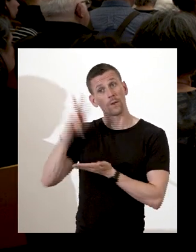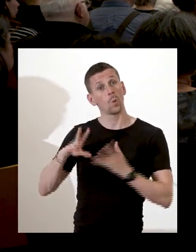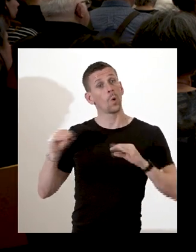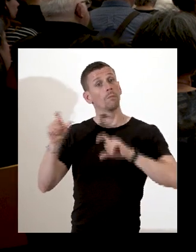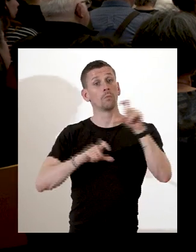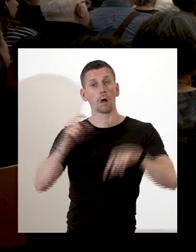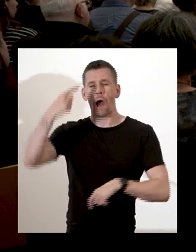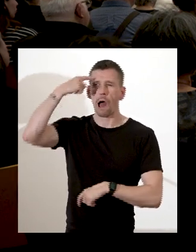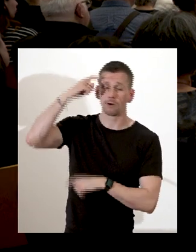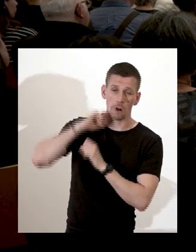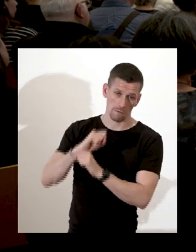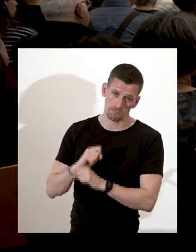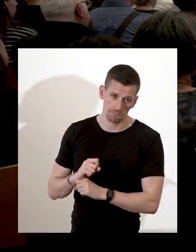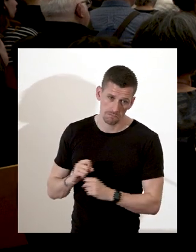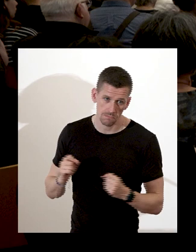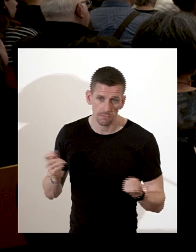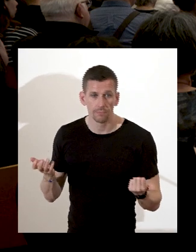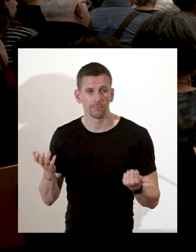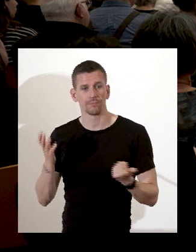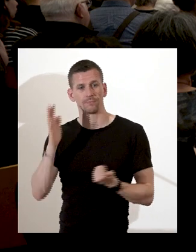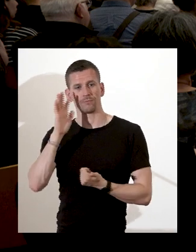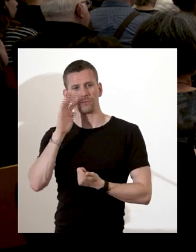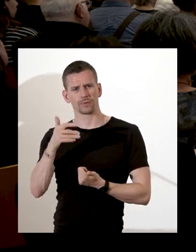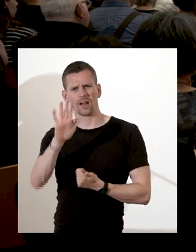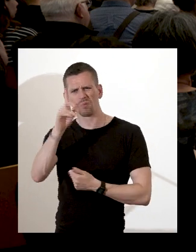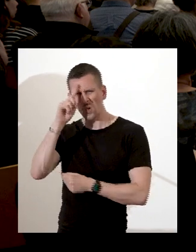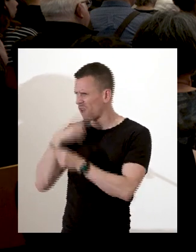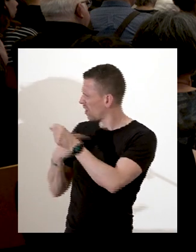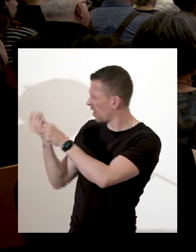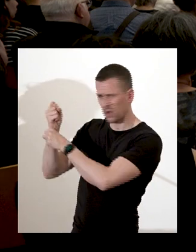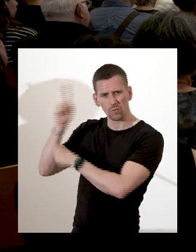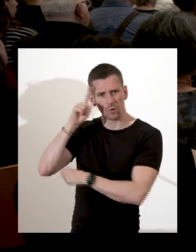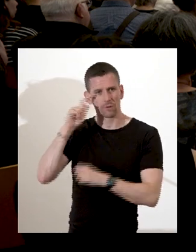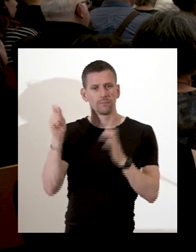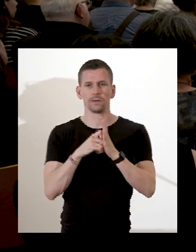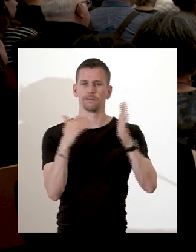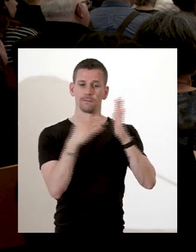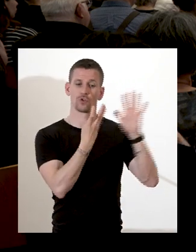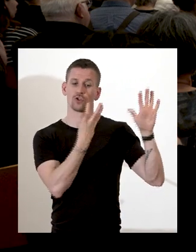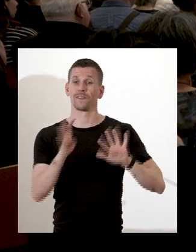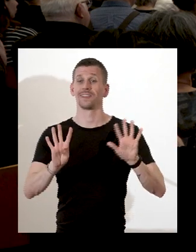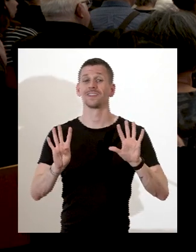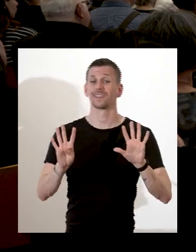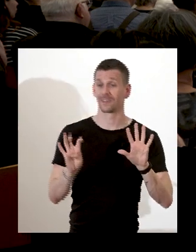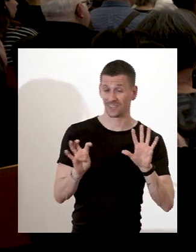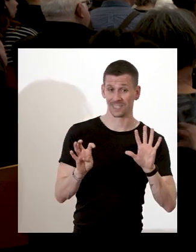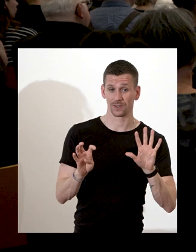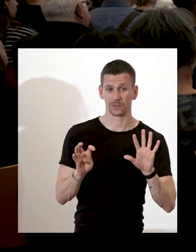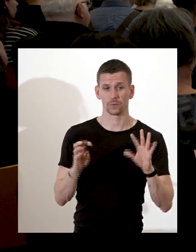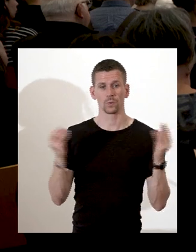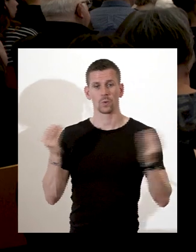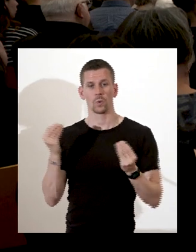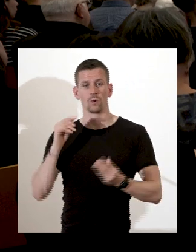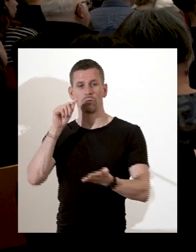1990. Comme je vous l'ai dit, on est dans le sud de Manhattan, dans le quartier des Affaires, et donc, selon toute logique, on